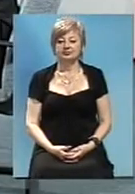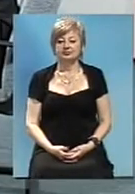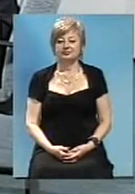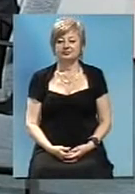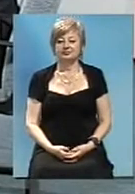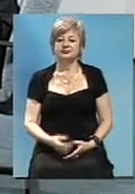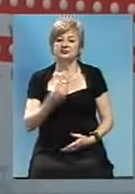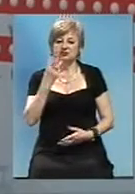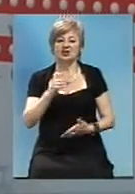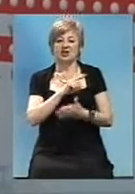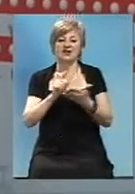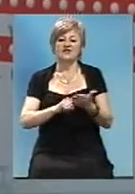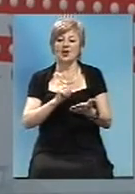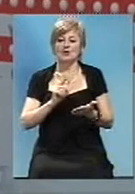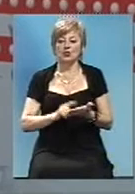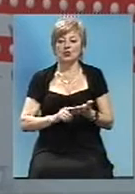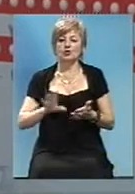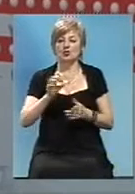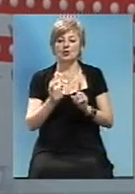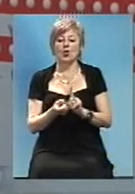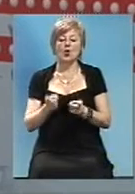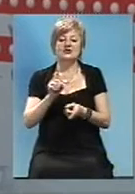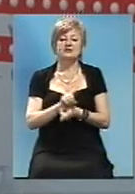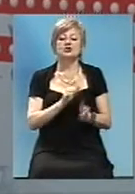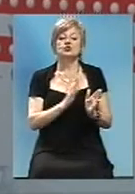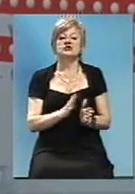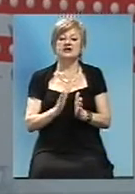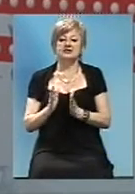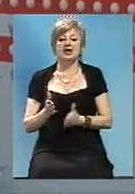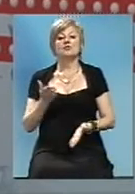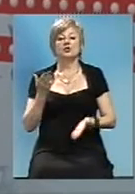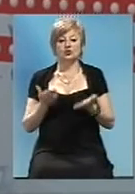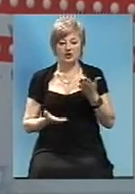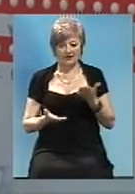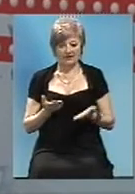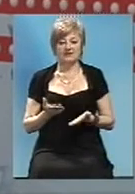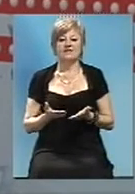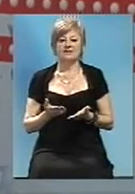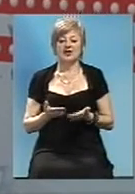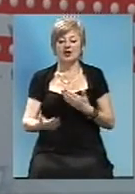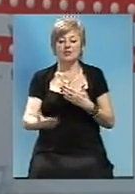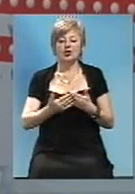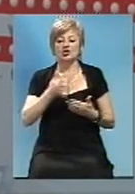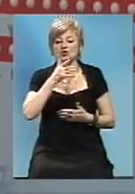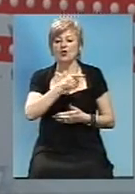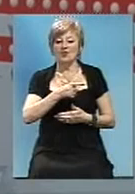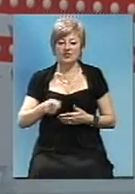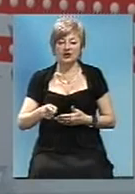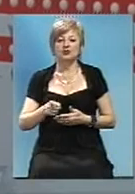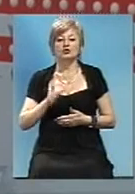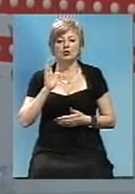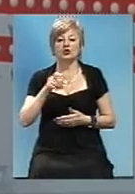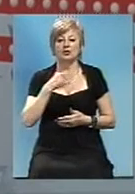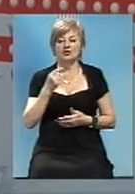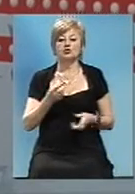Три запитання. Перше, про зміну системи. Мабуть, насправді настав той час, коли варто говорити про те,